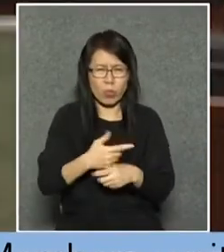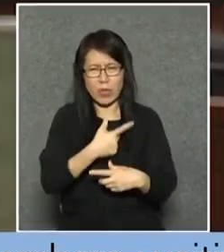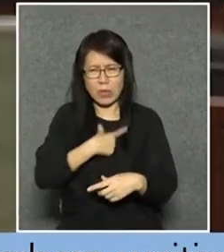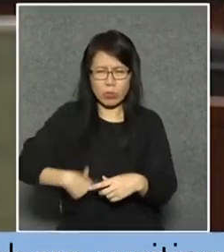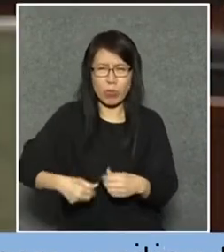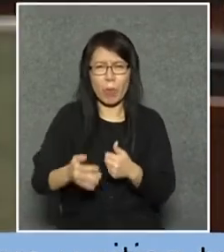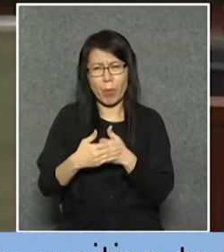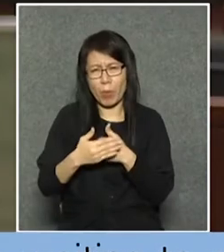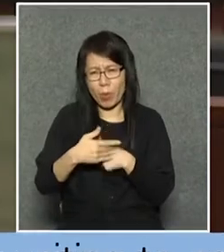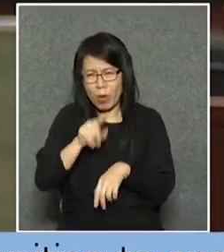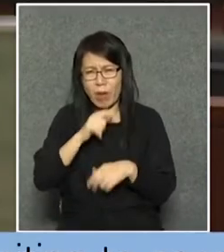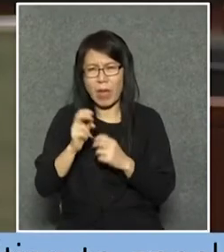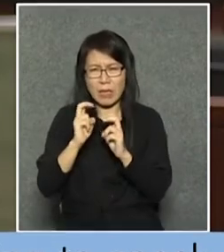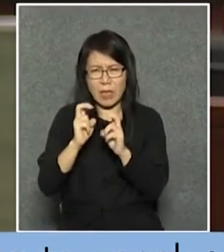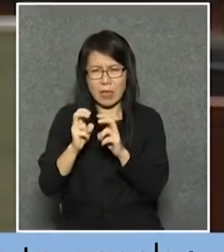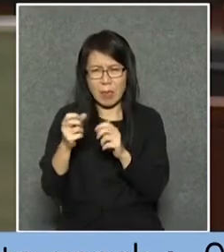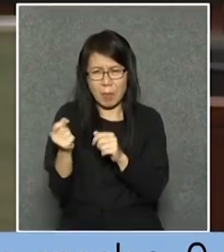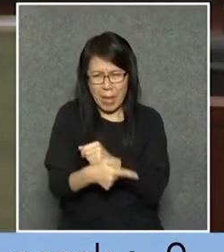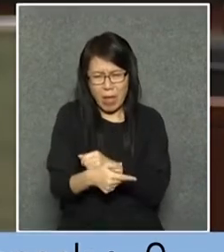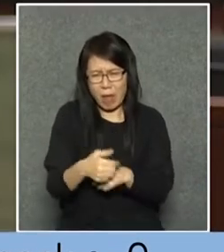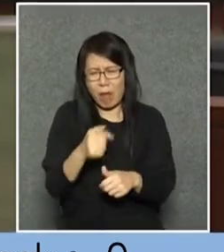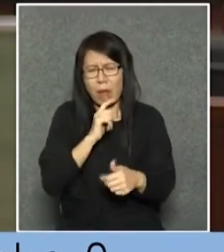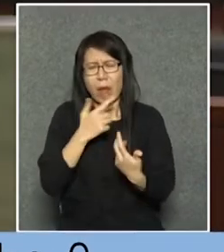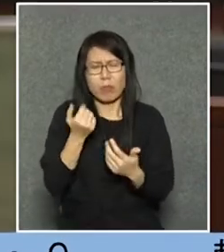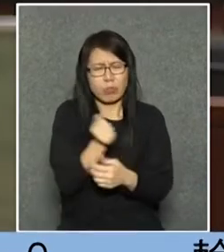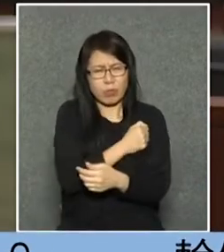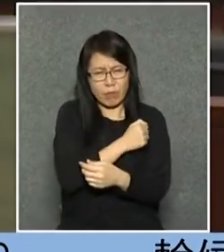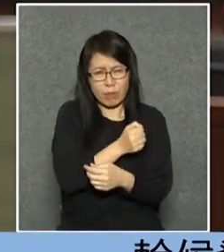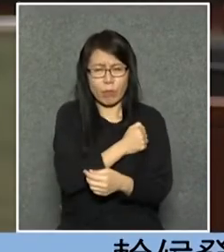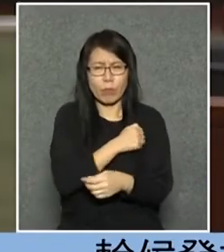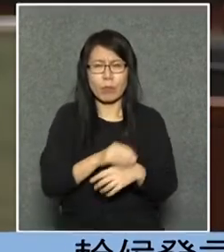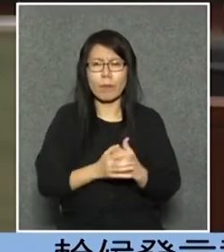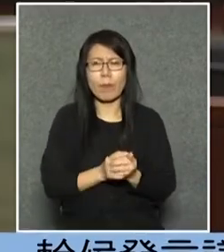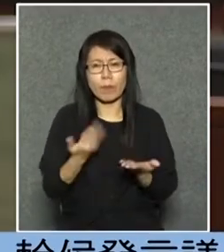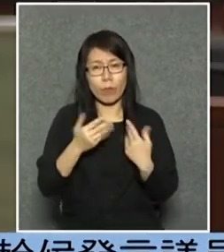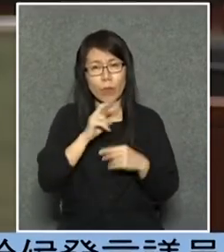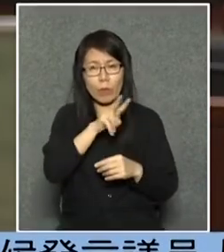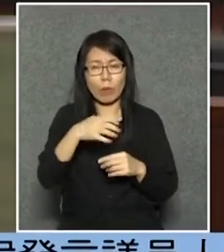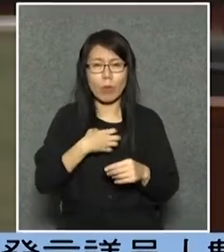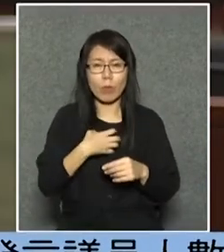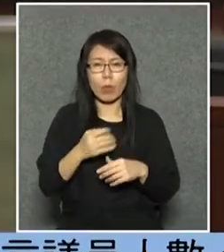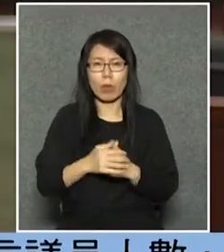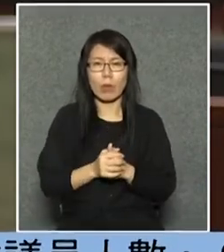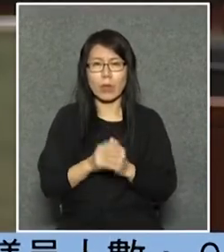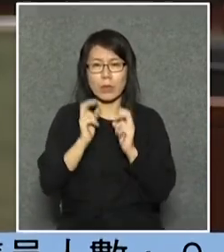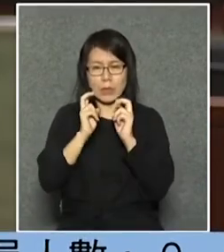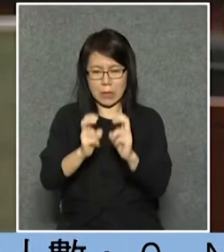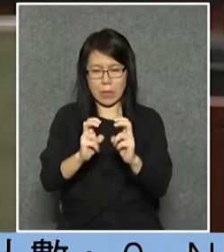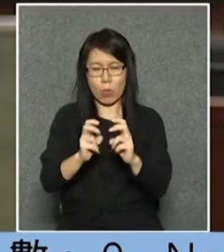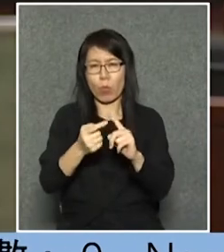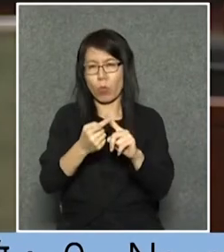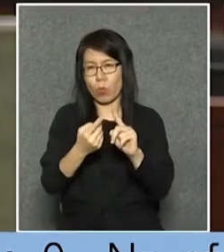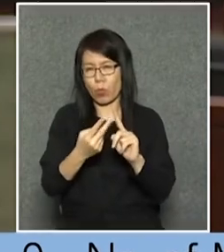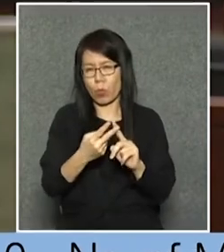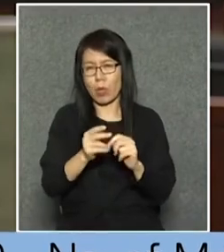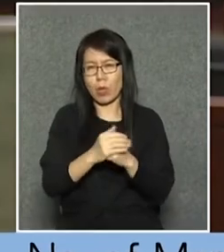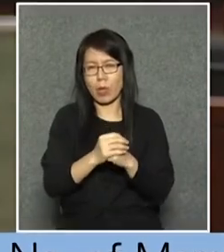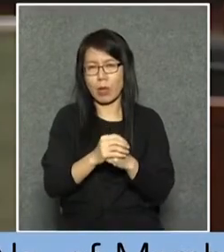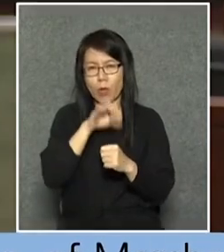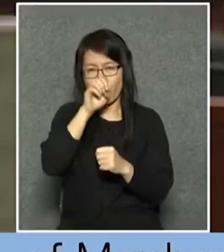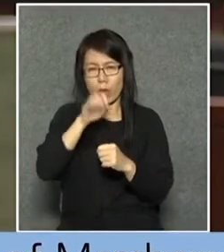吧鐵路打到我們很辛苦我的看法就是應該將鐵路即是說